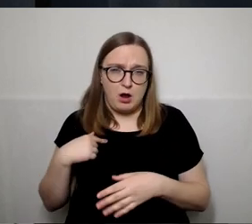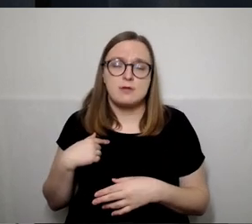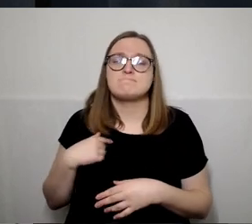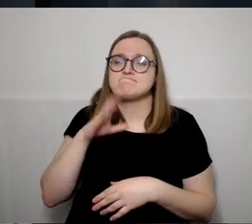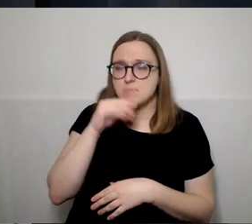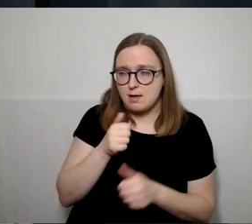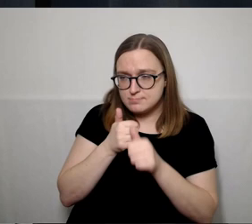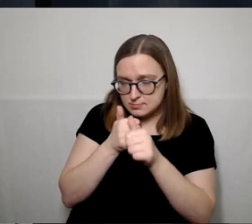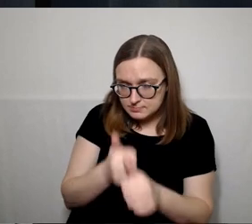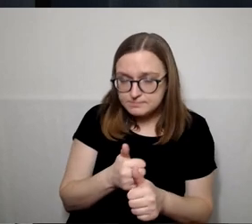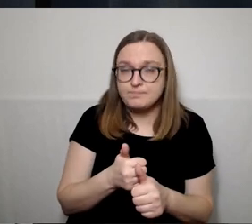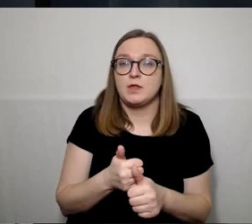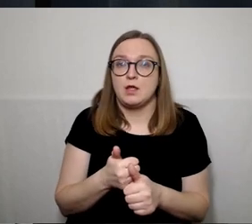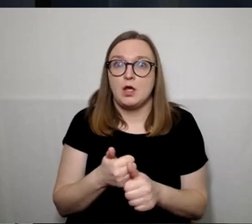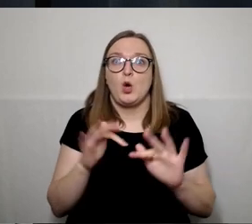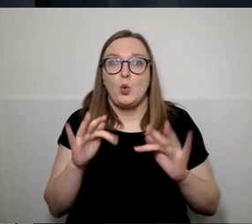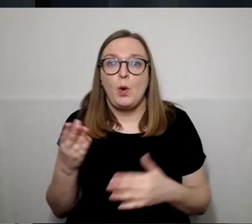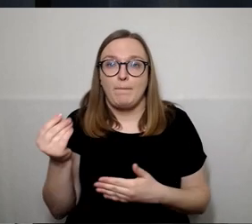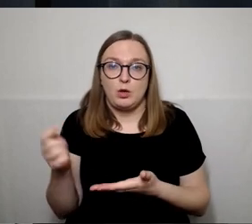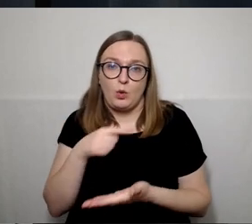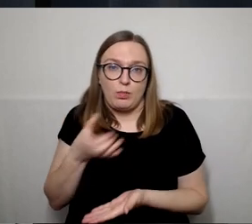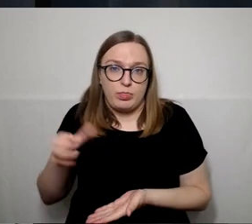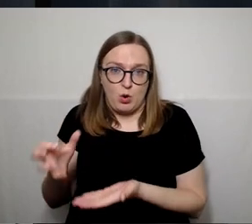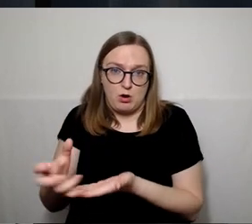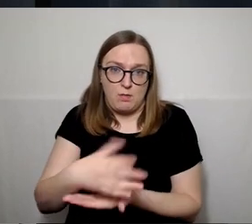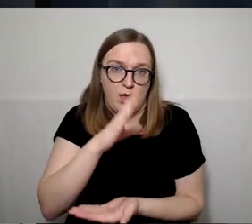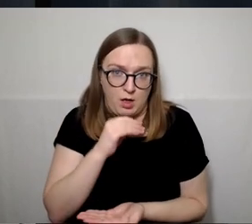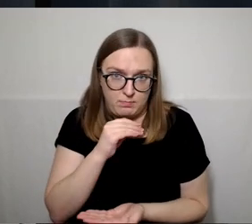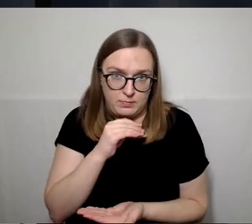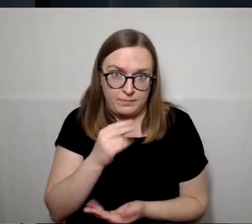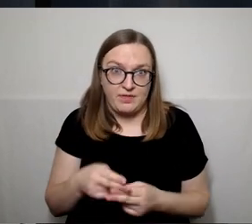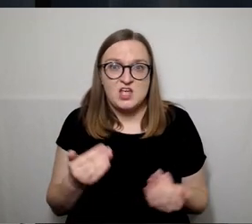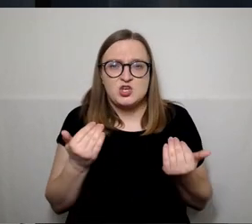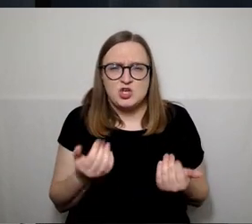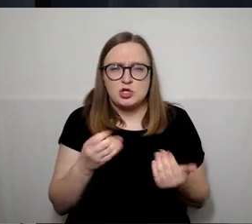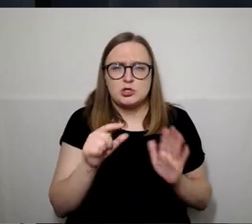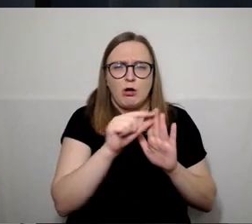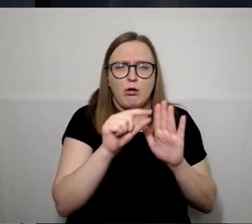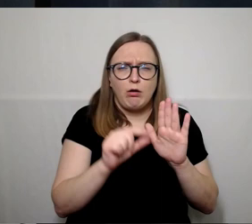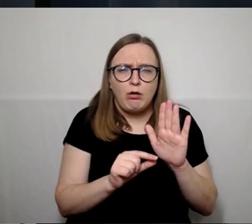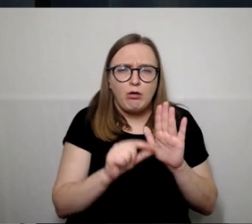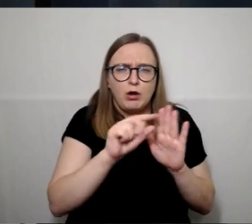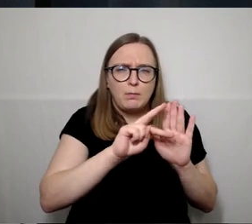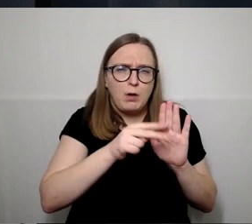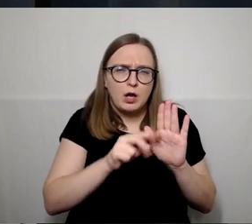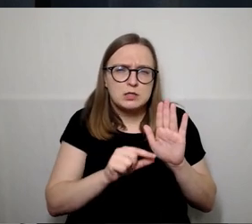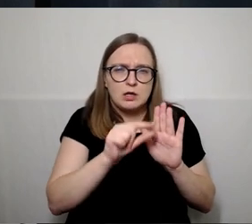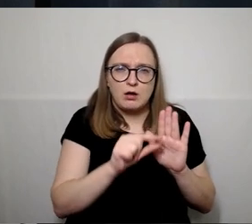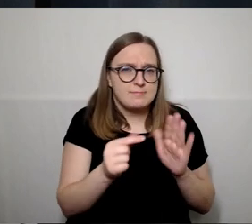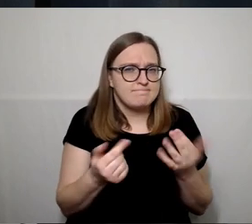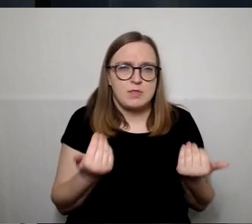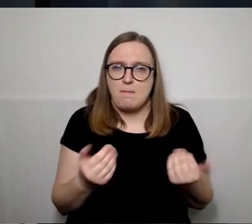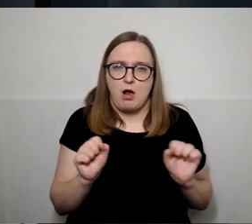surinkdami daugiau pajamų. Tai šiai dienai ten kažką perkelti ar kažką perskirstyti tikrai nėra jokios